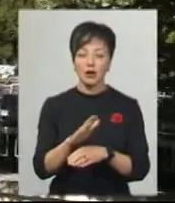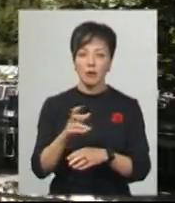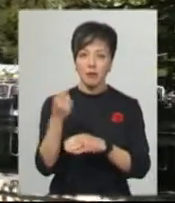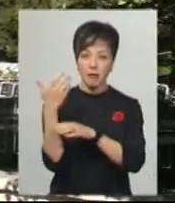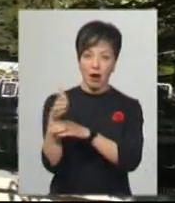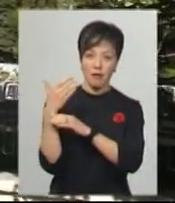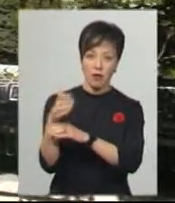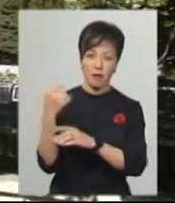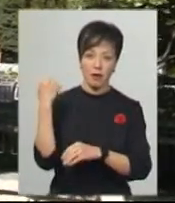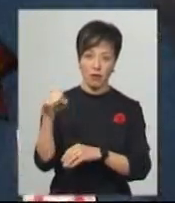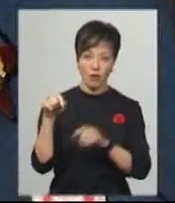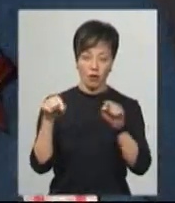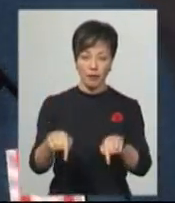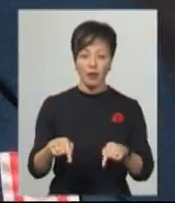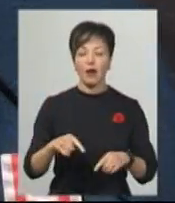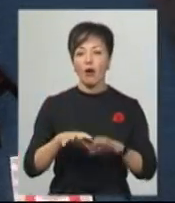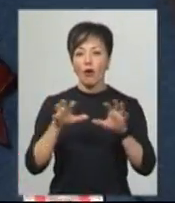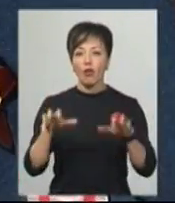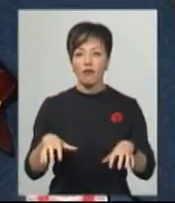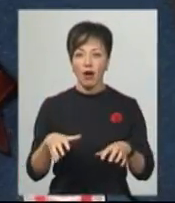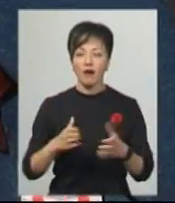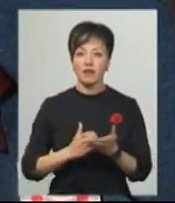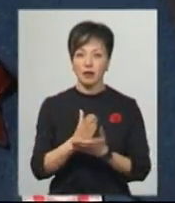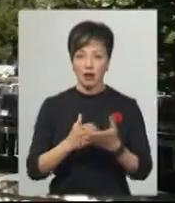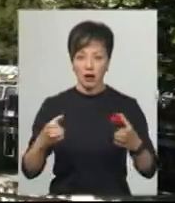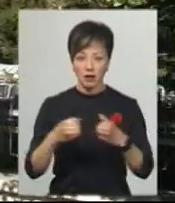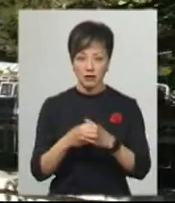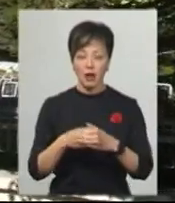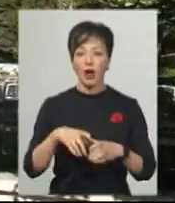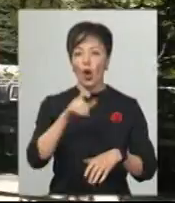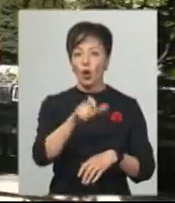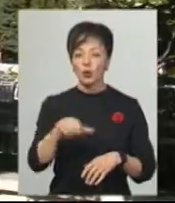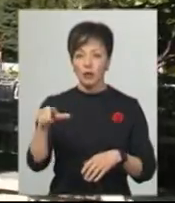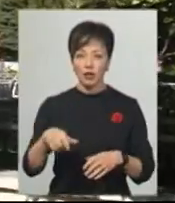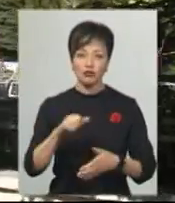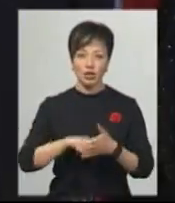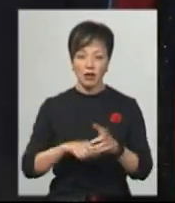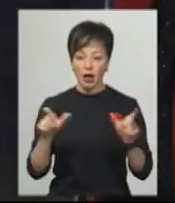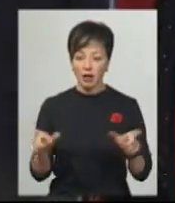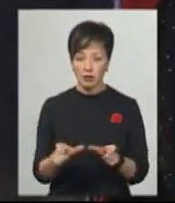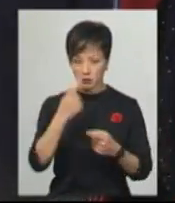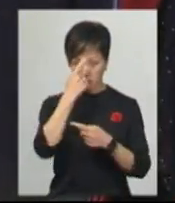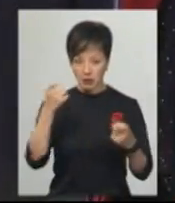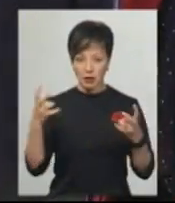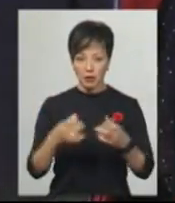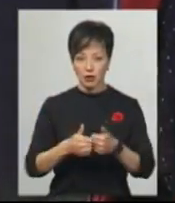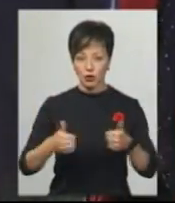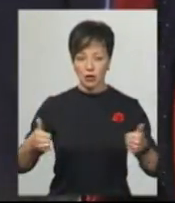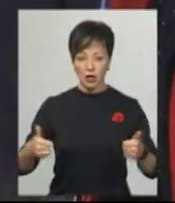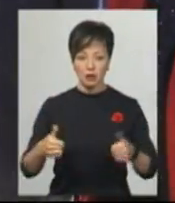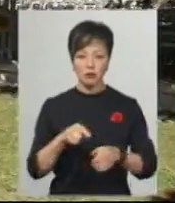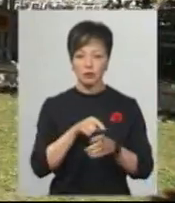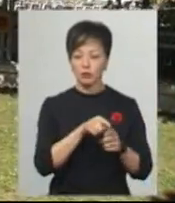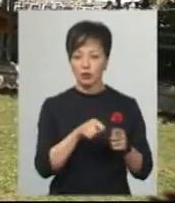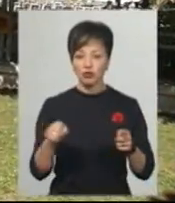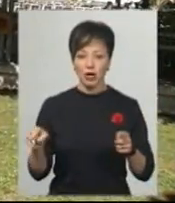Голова Хмельницької міської ради ветеранів Монір Садиков розповідає, людей через карантин цьогоріч попередили. Потрібно дотримуватись соціальної дистанції під час